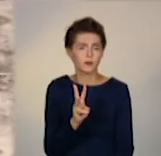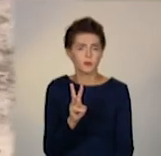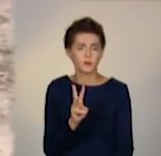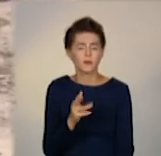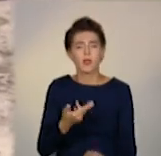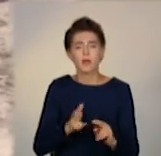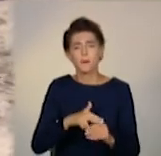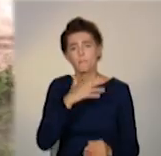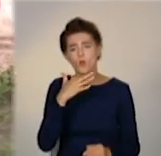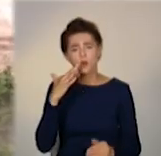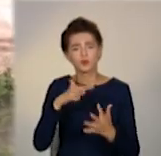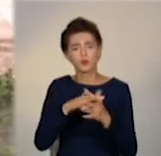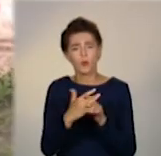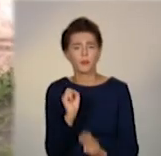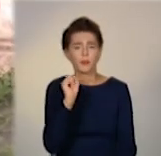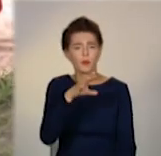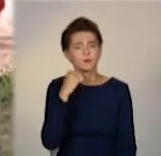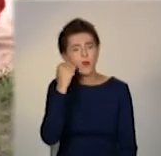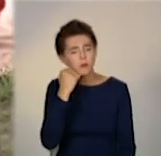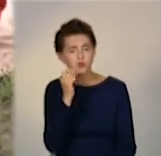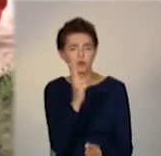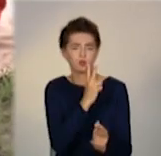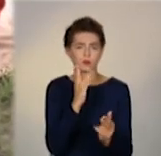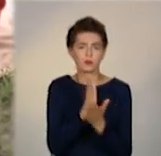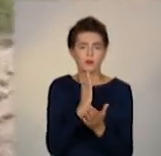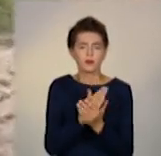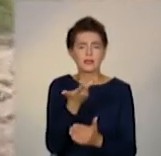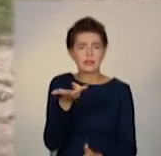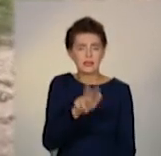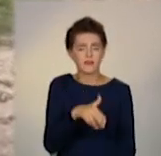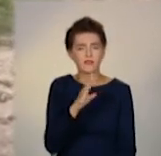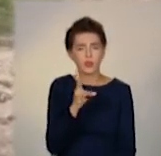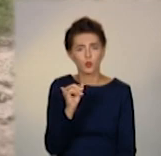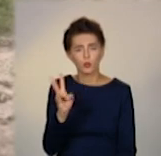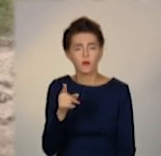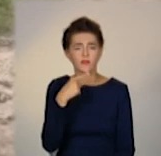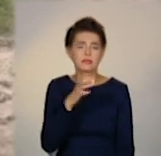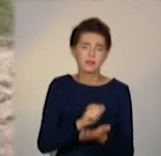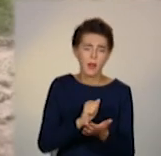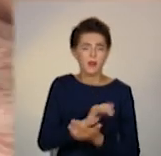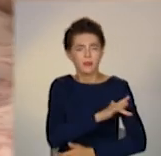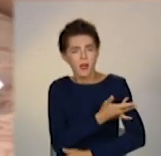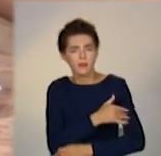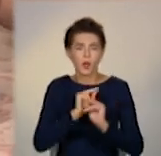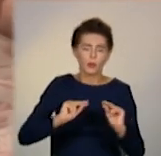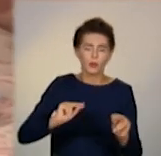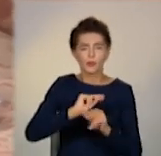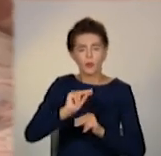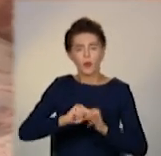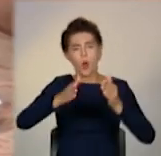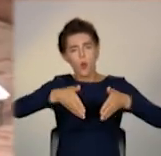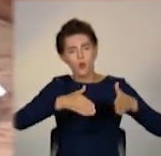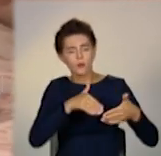на бабусь. У село до пані Раїси цього літа привезли відразу трьох онуків. Жінка їм і за няню, і за вчителя. Город,